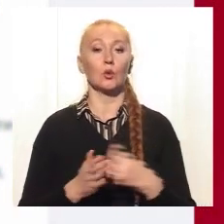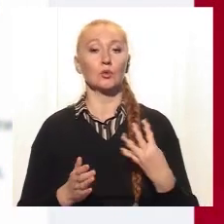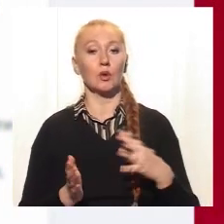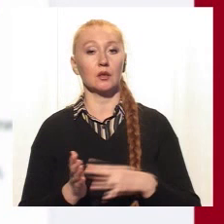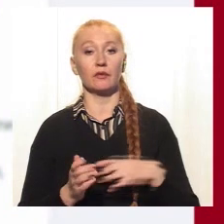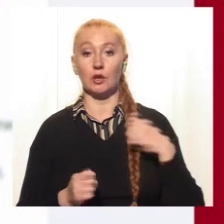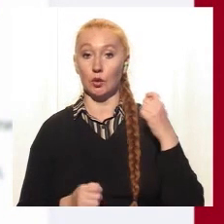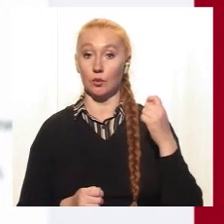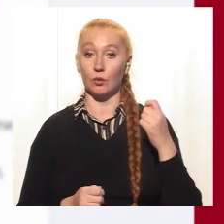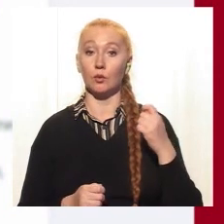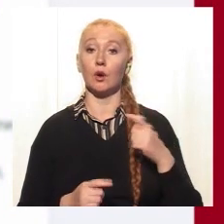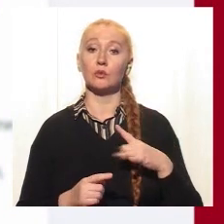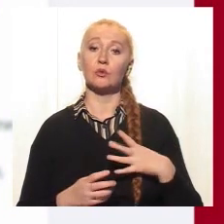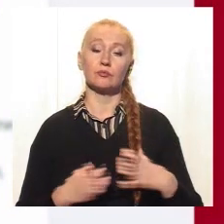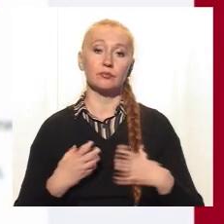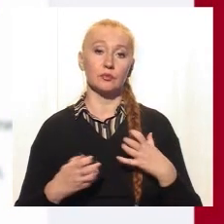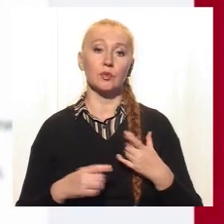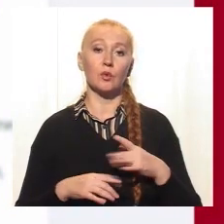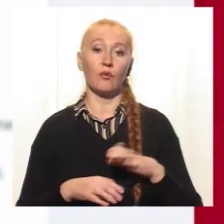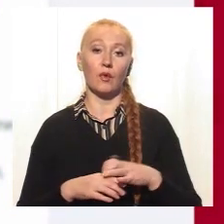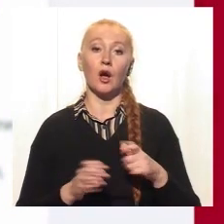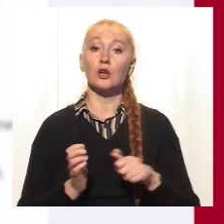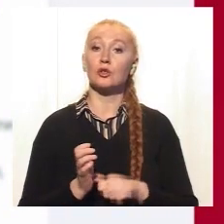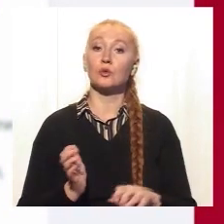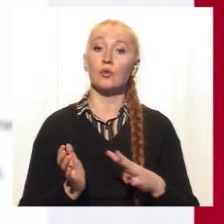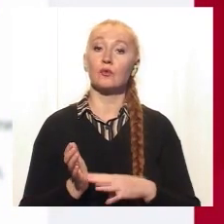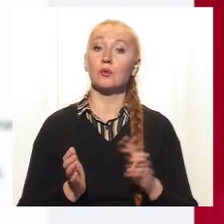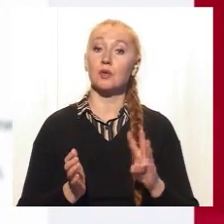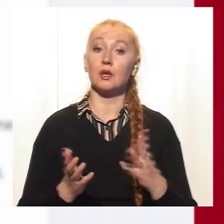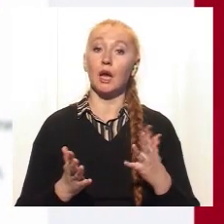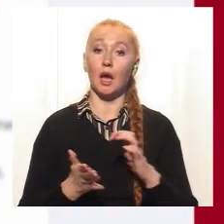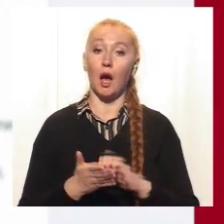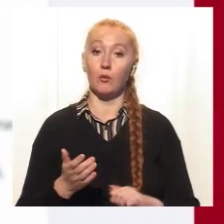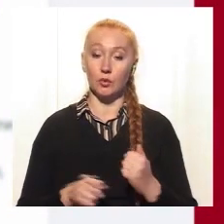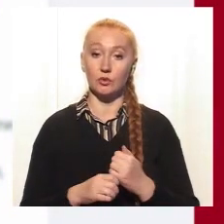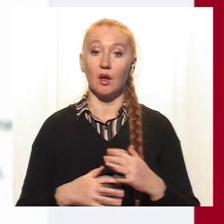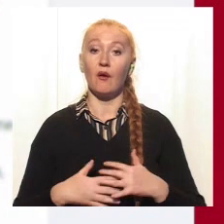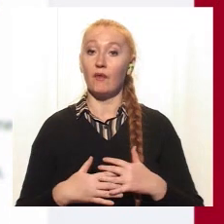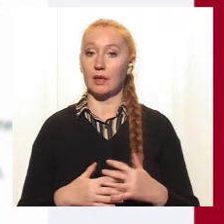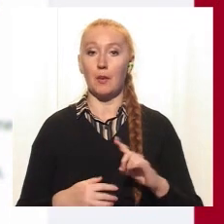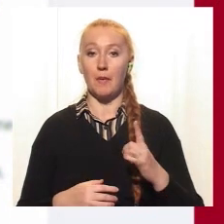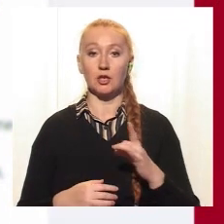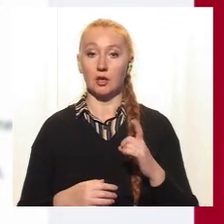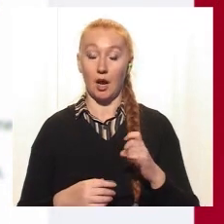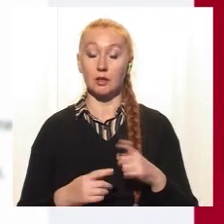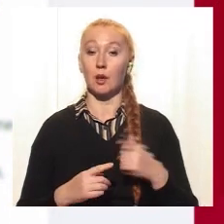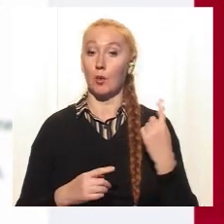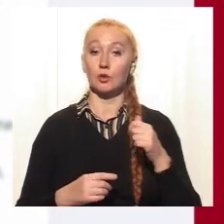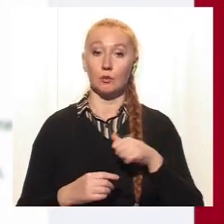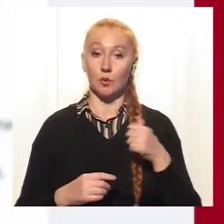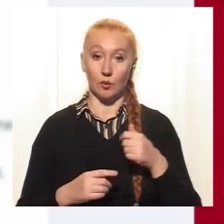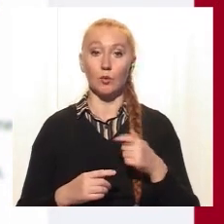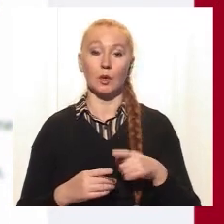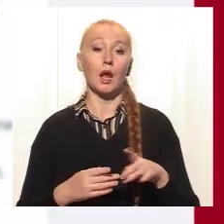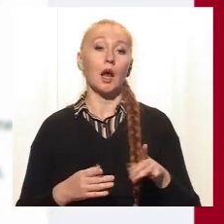років. Дуже непокоїть той факт, що 693 жінки, які зробили аборт, вагітніли вперше. Минулого року